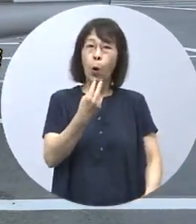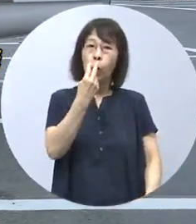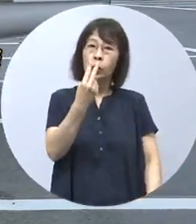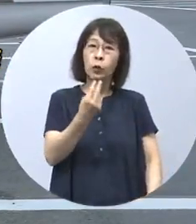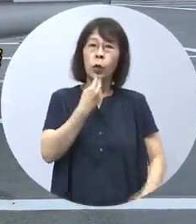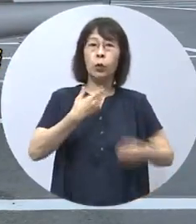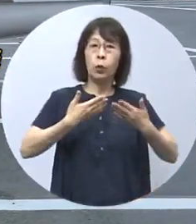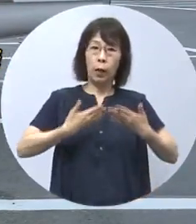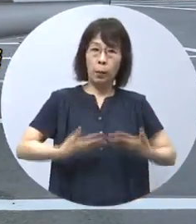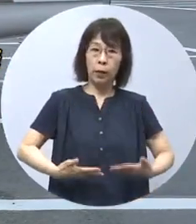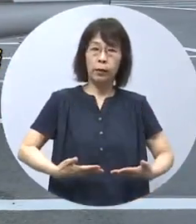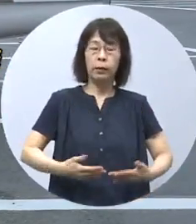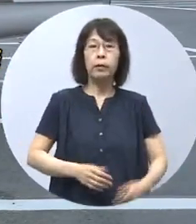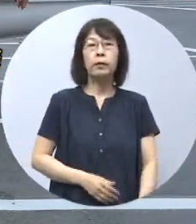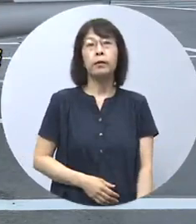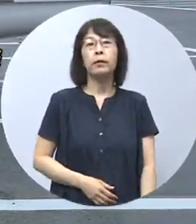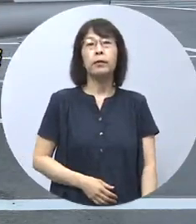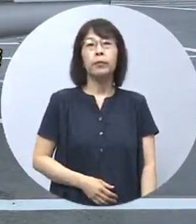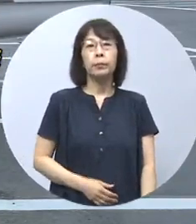整えていきましょう